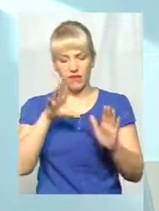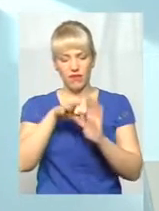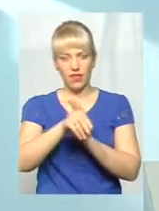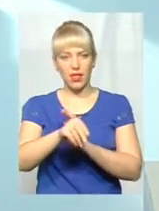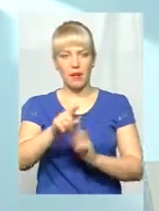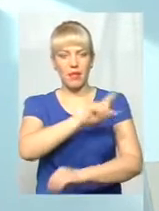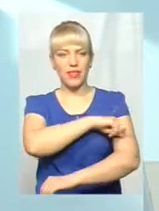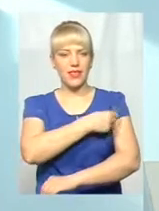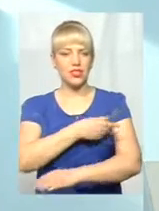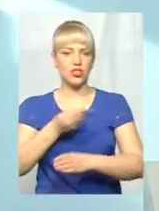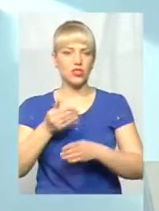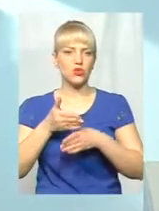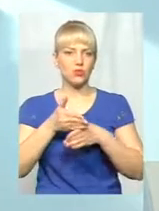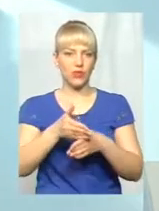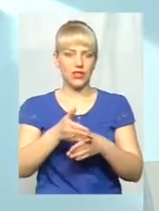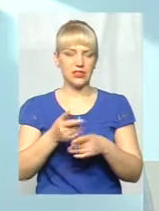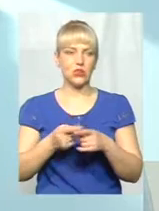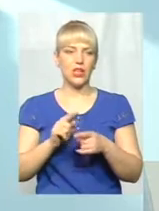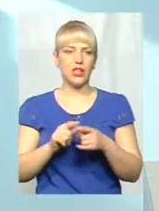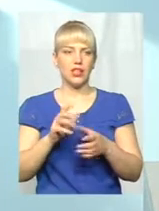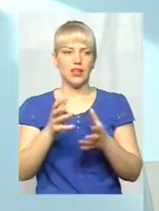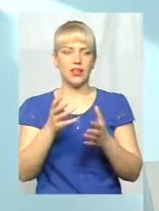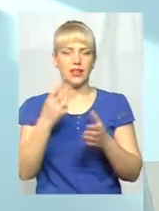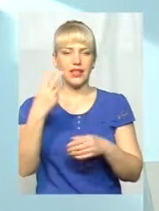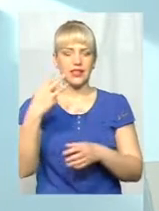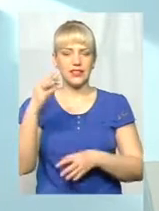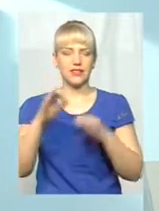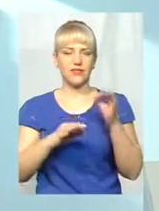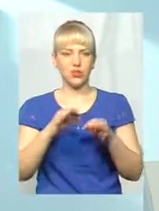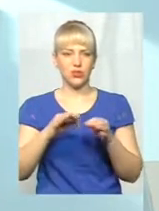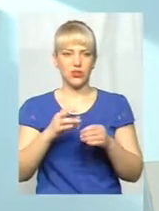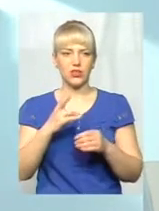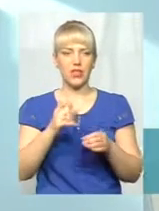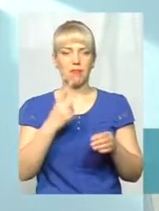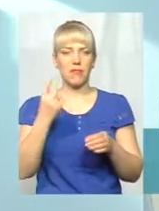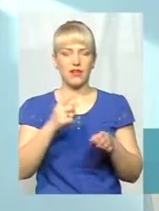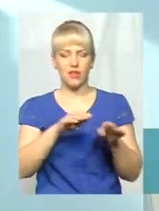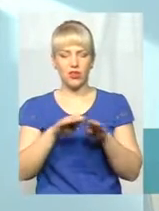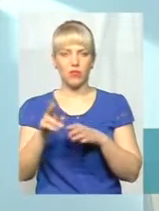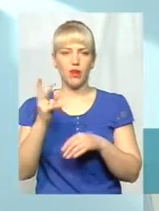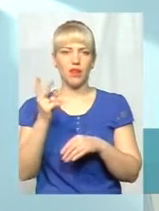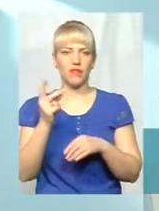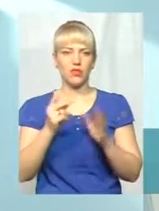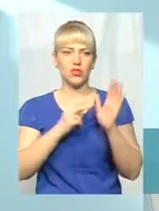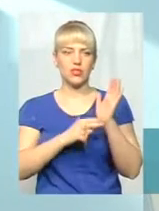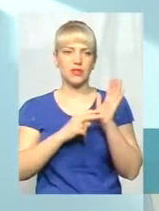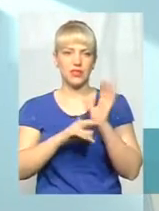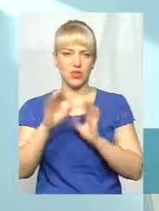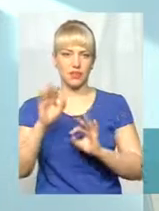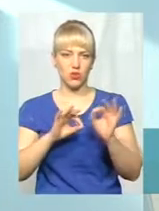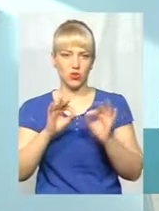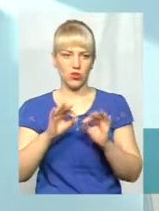Сьогодні на первинку 30%, на вторинку медичну допомогу 70%.